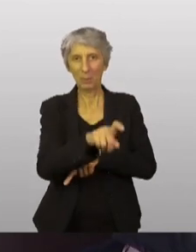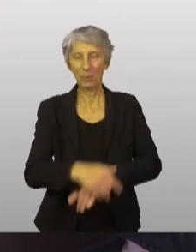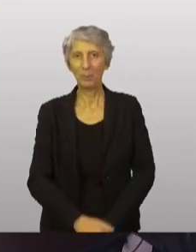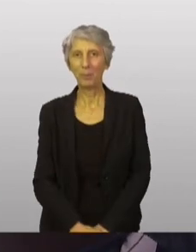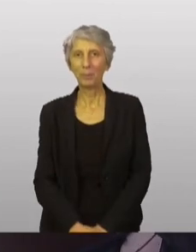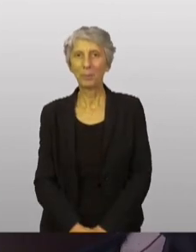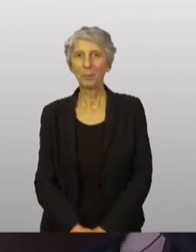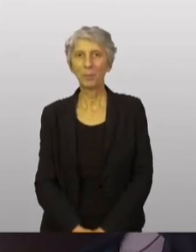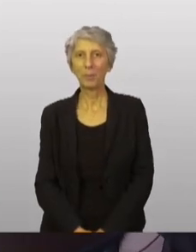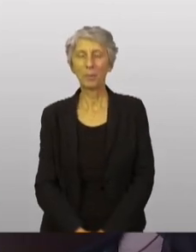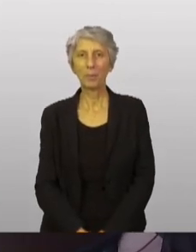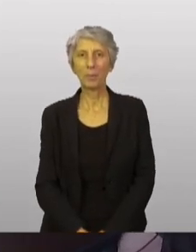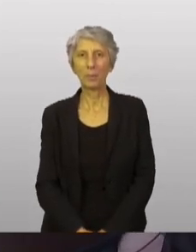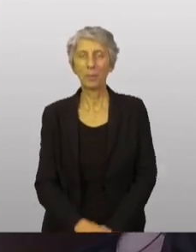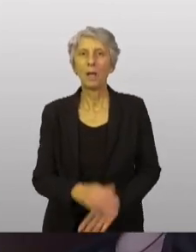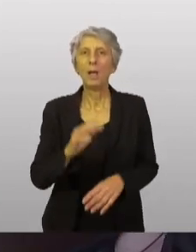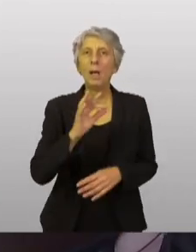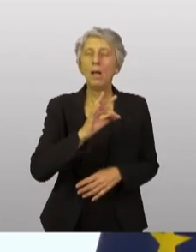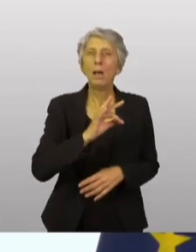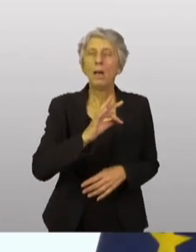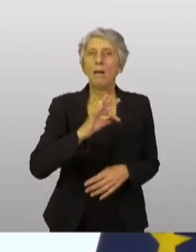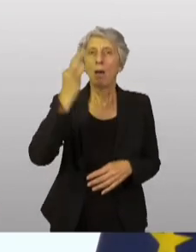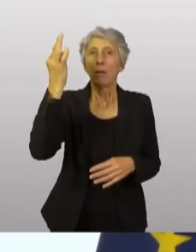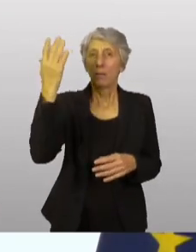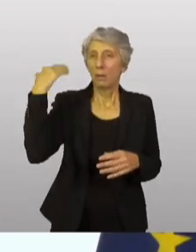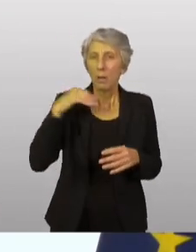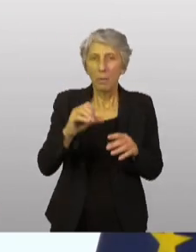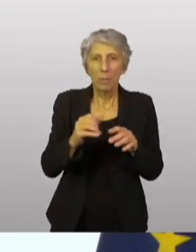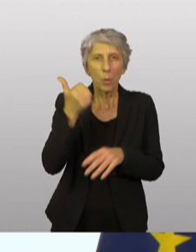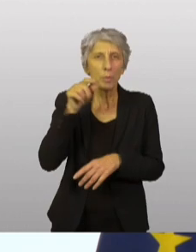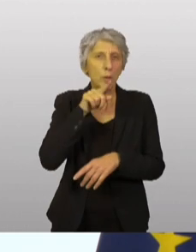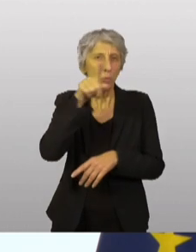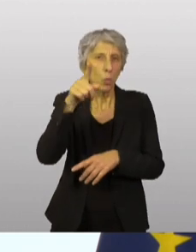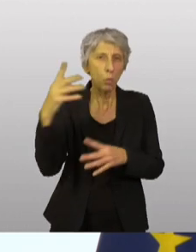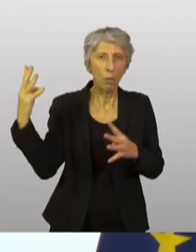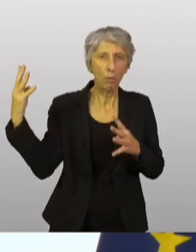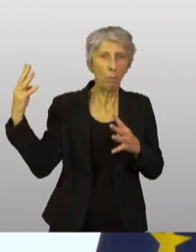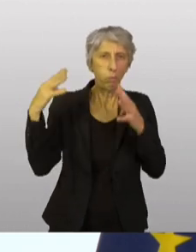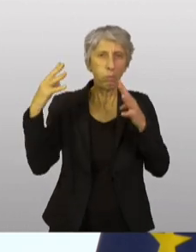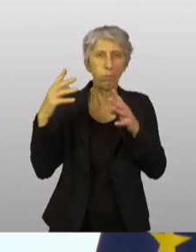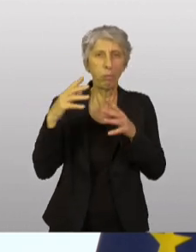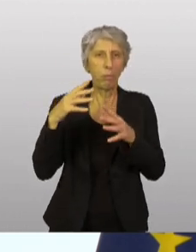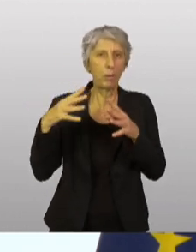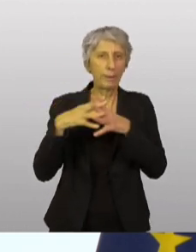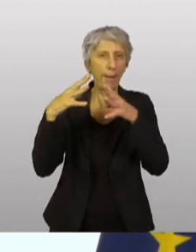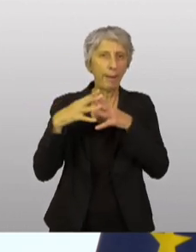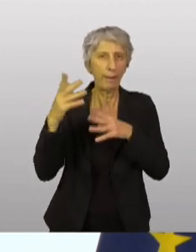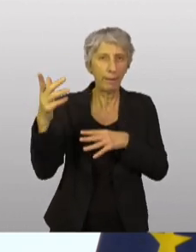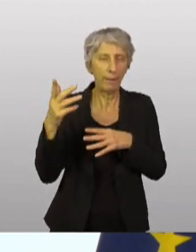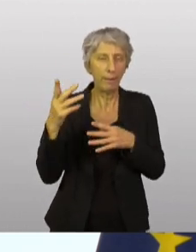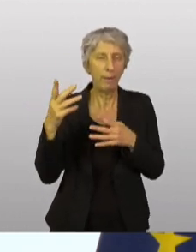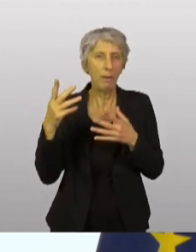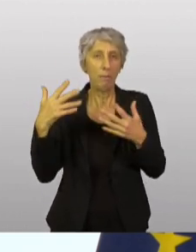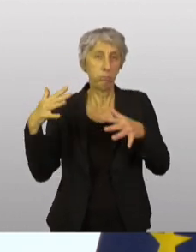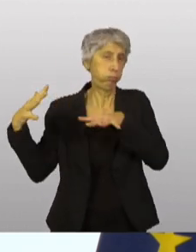La France, depuis les premiers jours de cette guerre, de cette